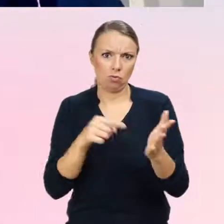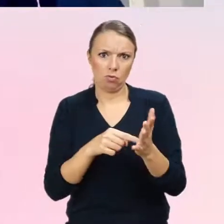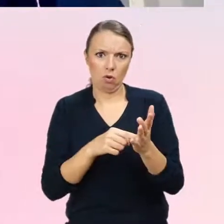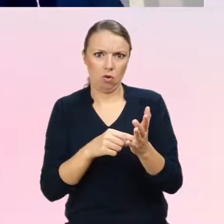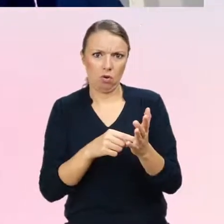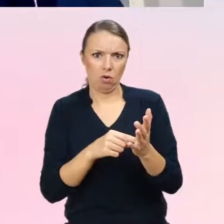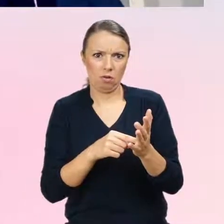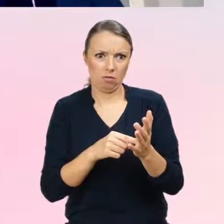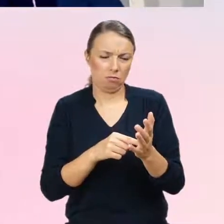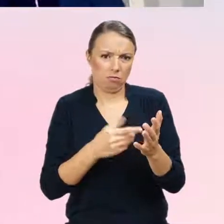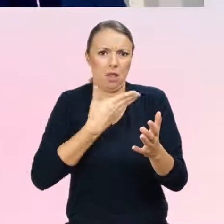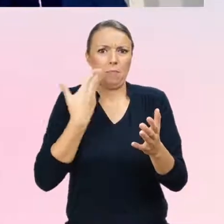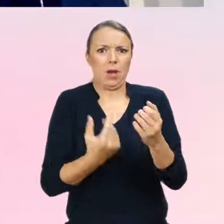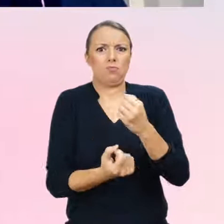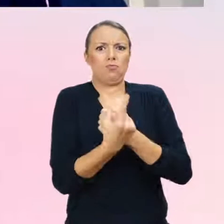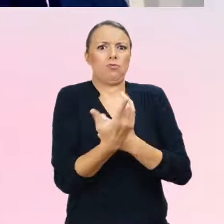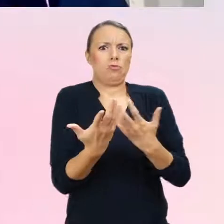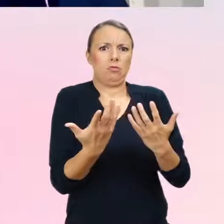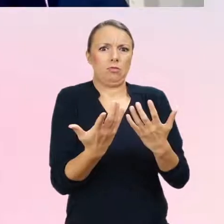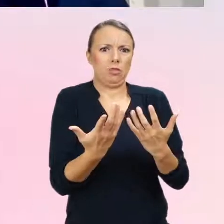co patologizujemy.